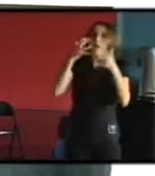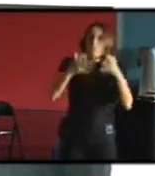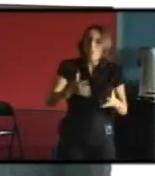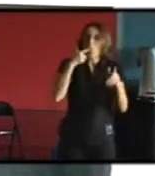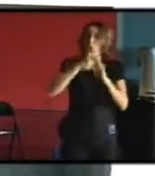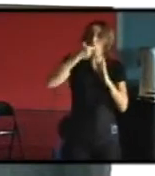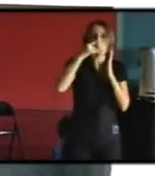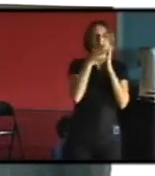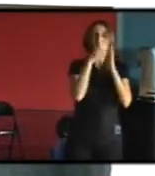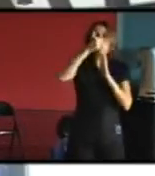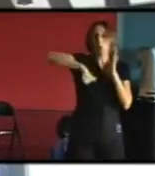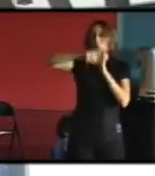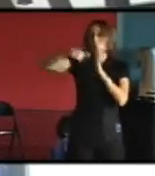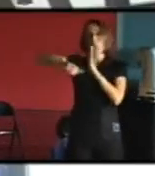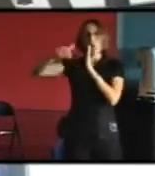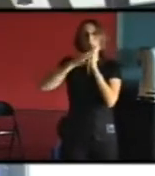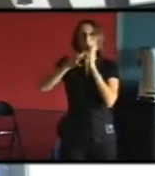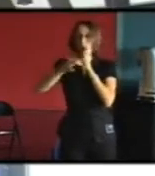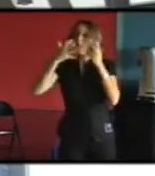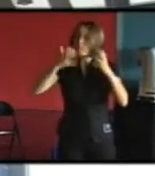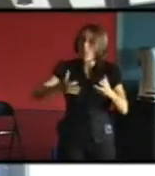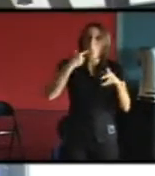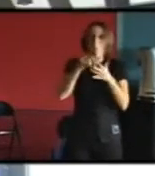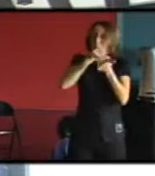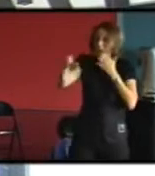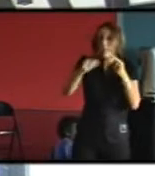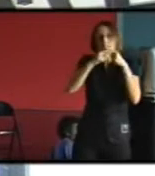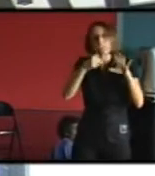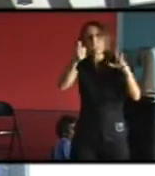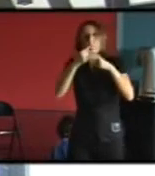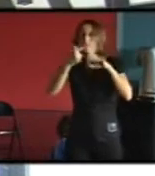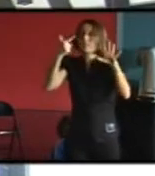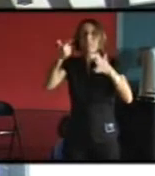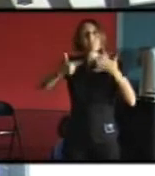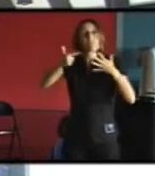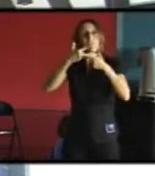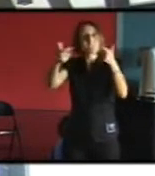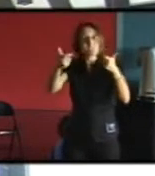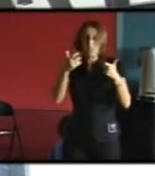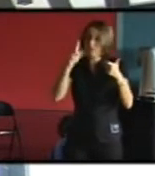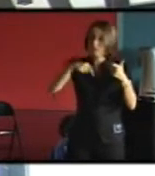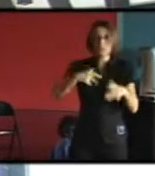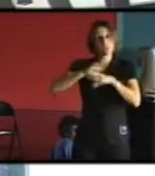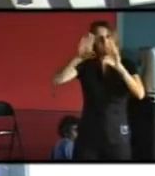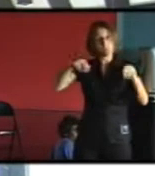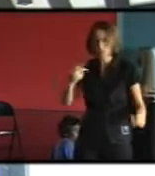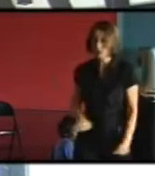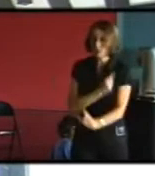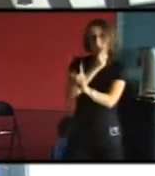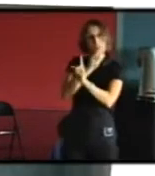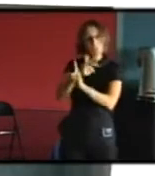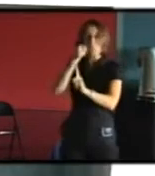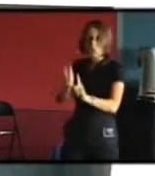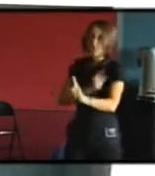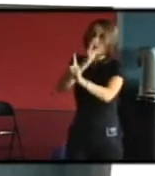mensuel par 6 ou 7 il a fallu que je me déplace pour leur montrer que le label F-Energie qui a